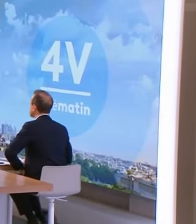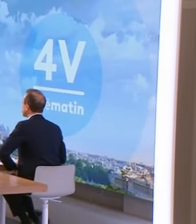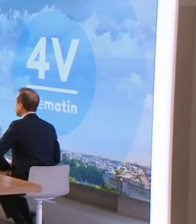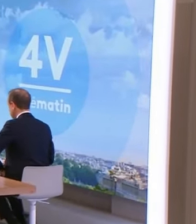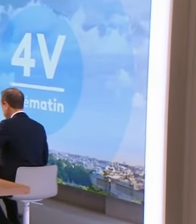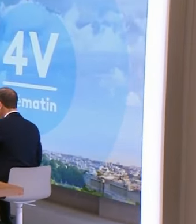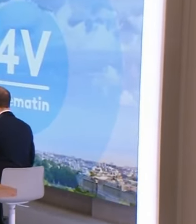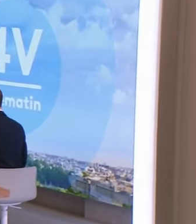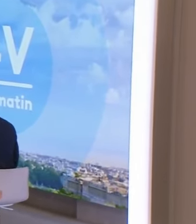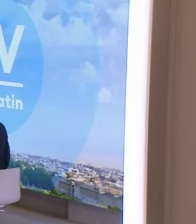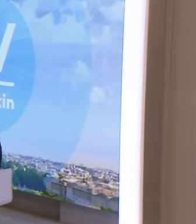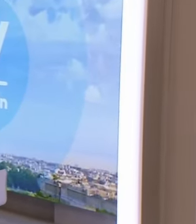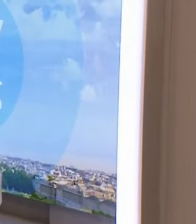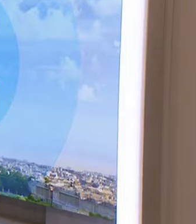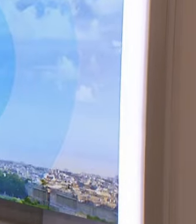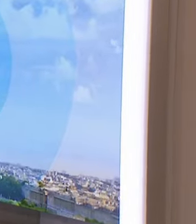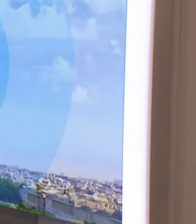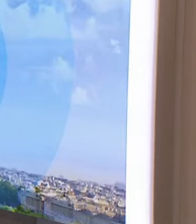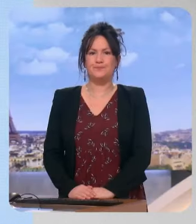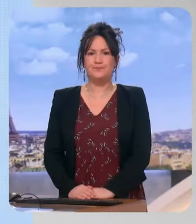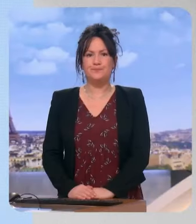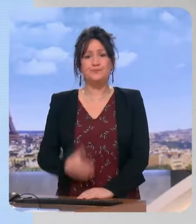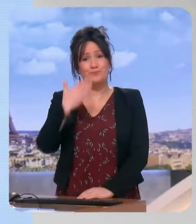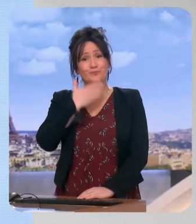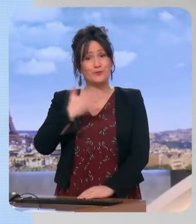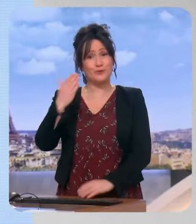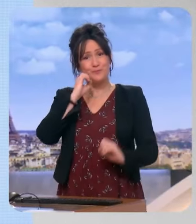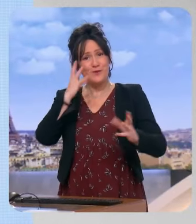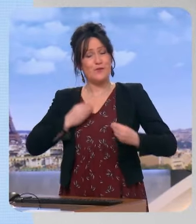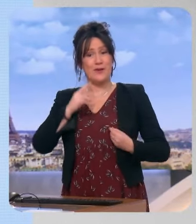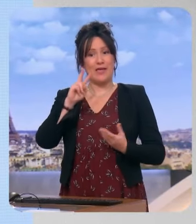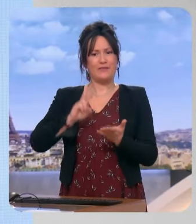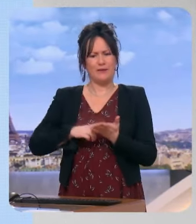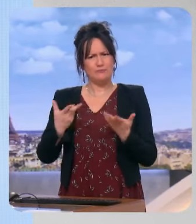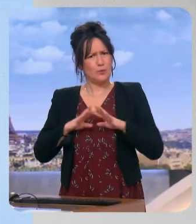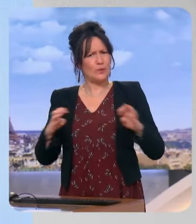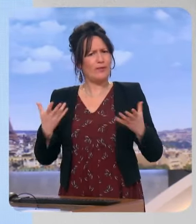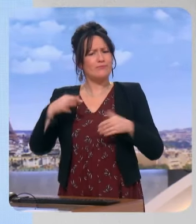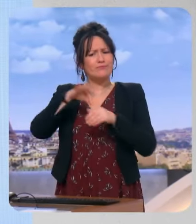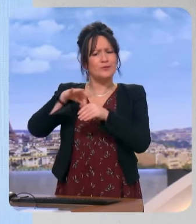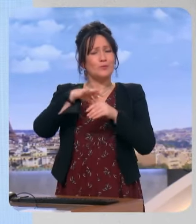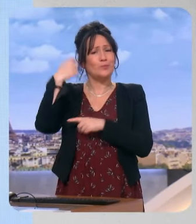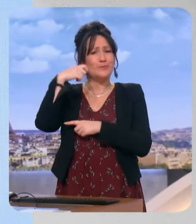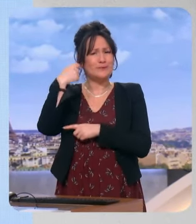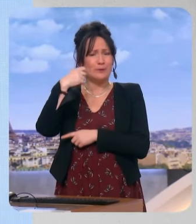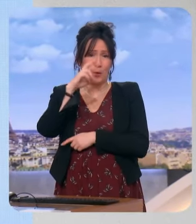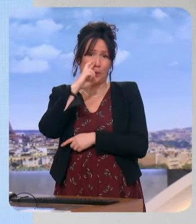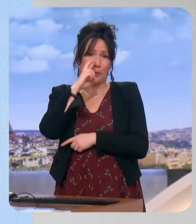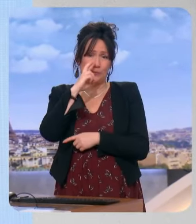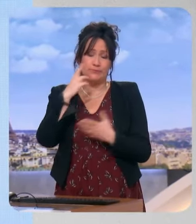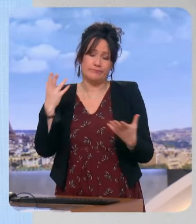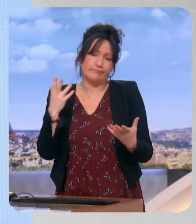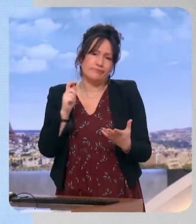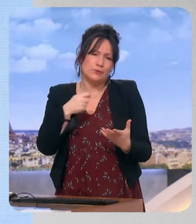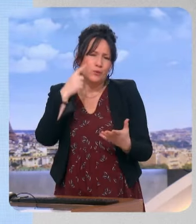Bonjour Sébastien Chenu, bienvenue dans les 4V. La présidentielle russe se tient ce week-end, il n aucun suspense, Vladimir Poutine va décrocher un nouveau